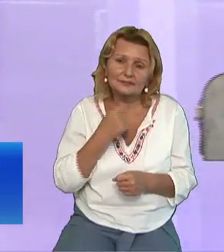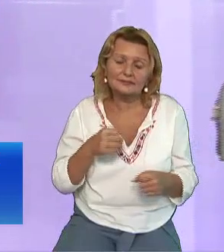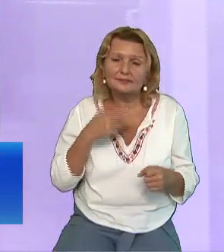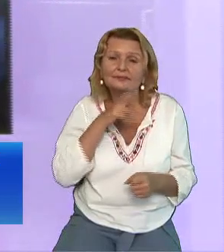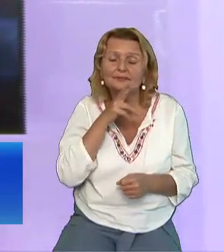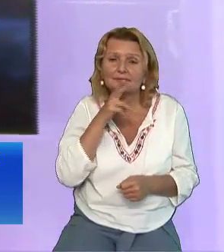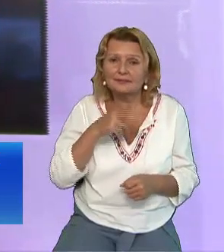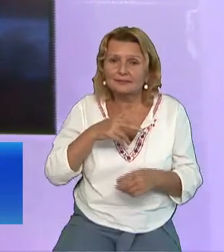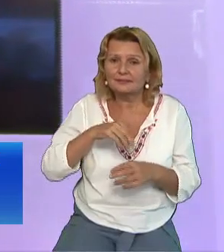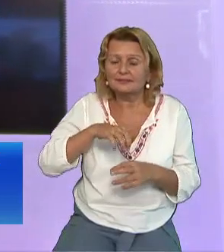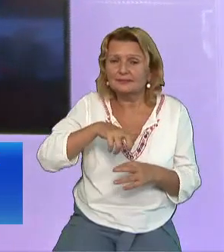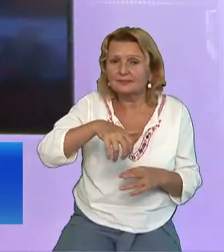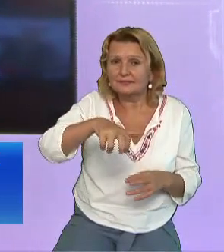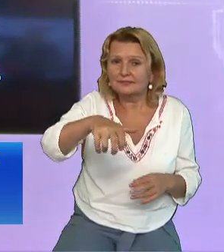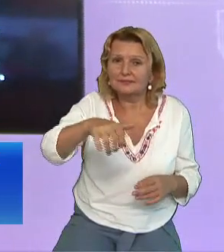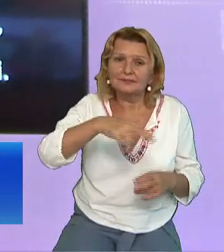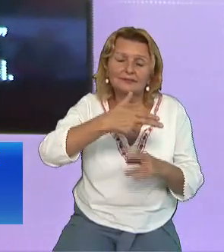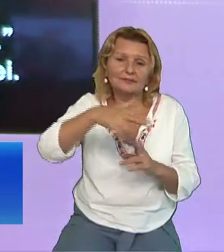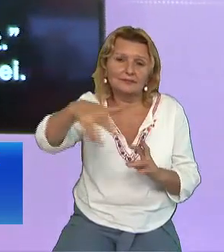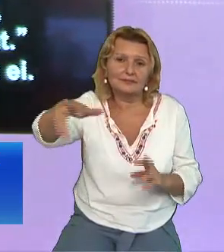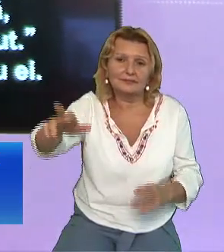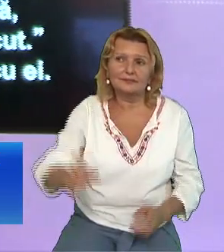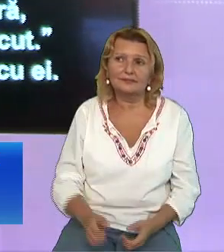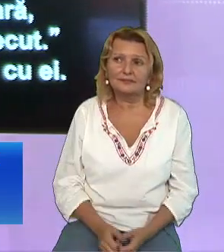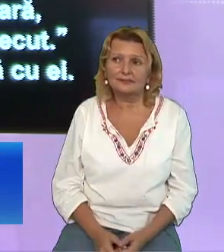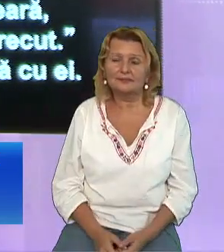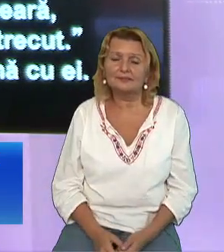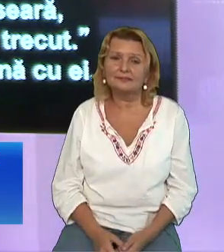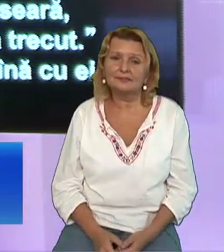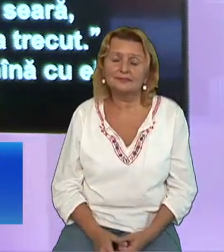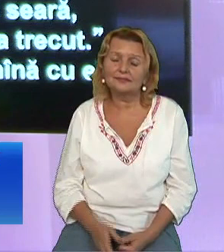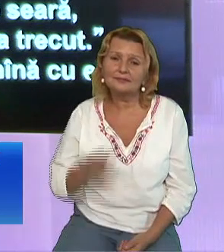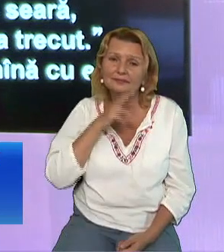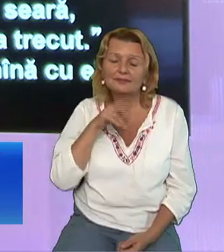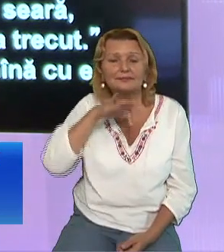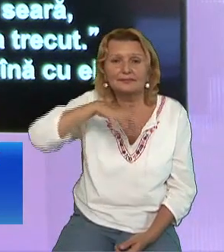Vede că se apropie de sat Și Iisus se face că vrea să meargă mai departe